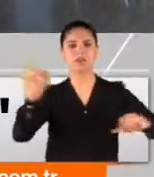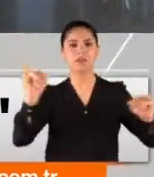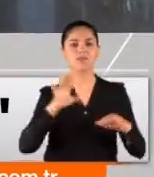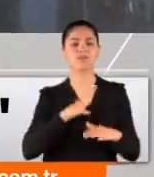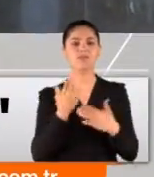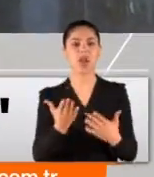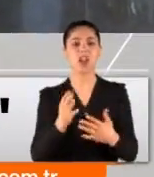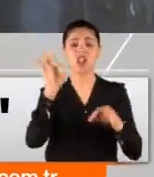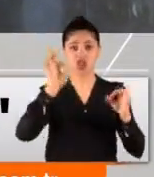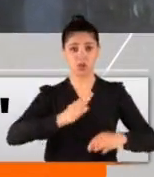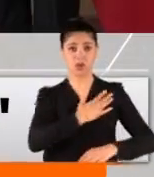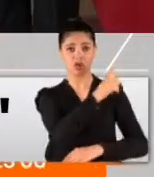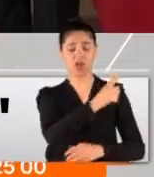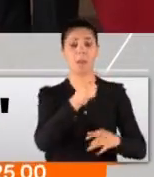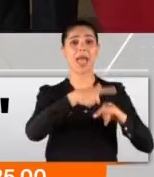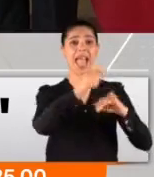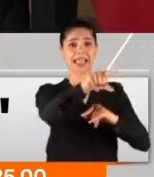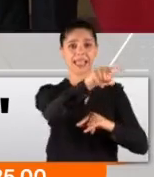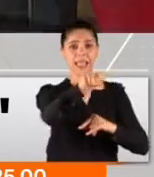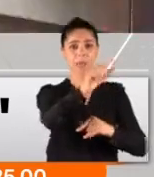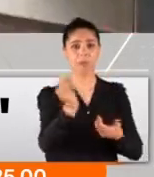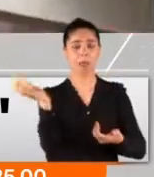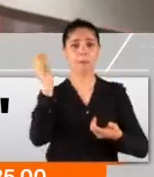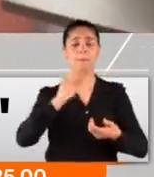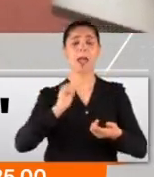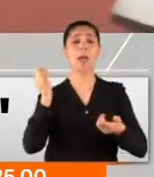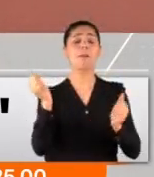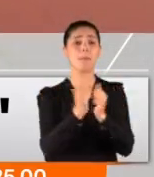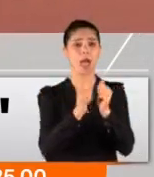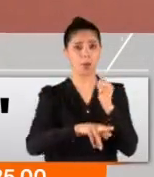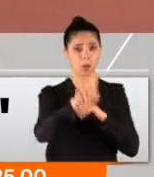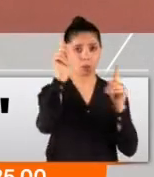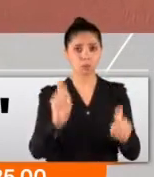CHP'yle HDP beraber yürüyorlar mı?